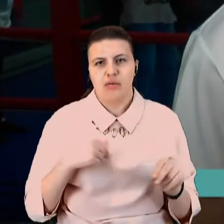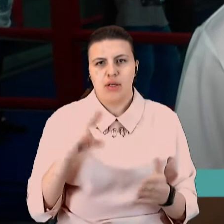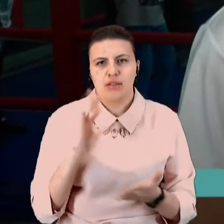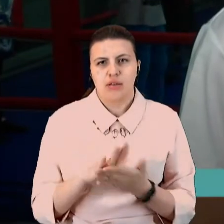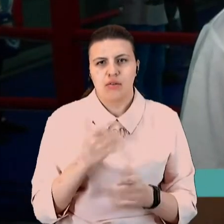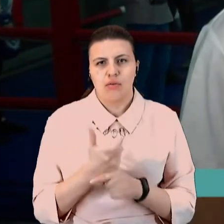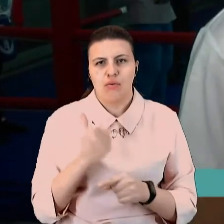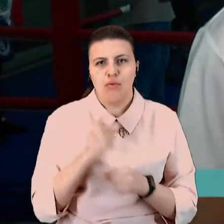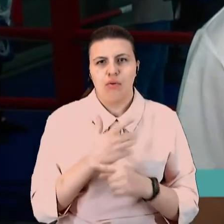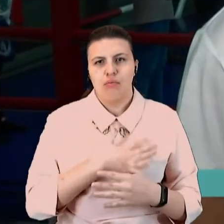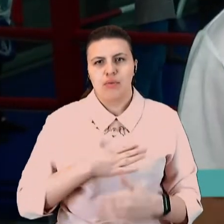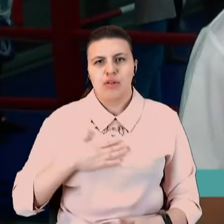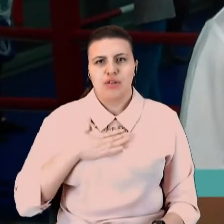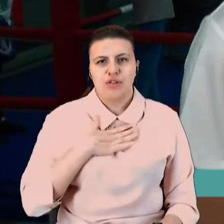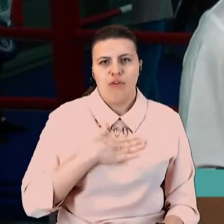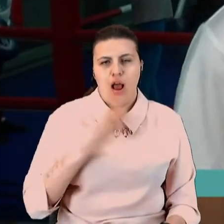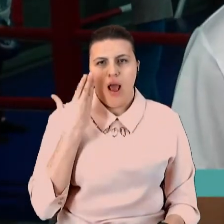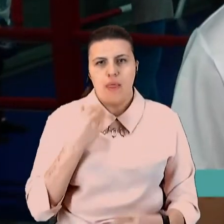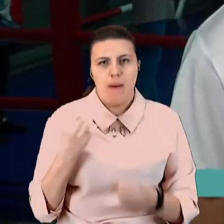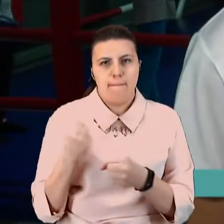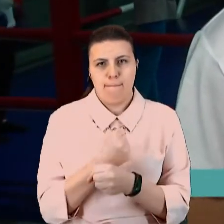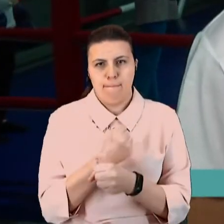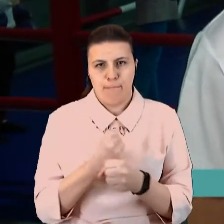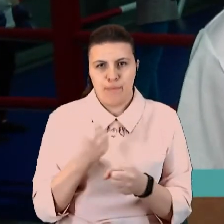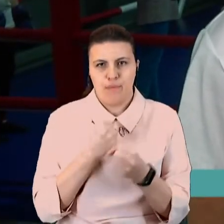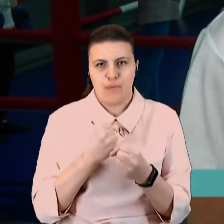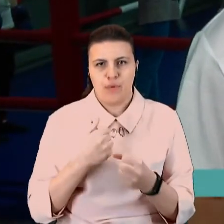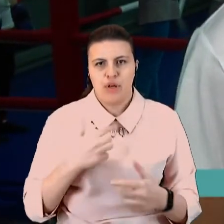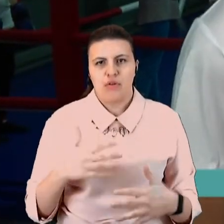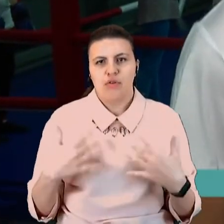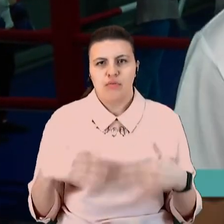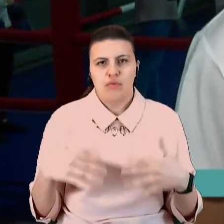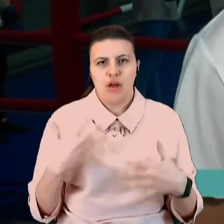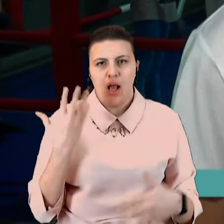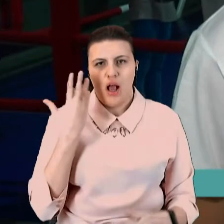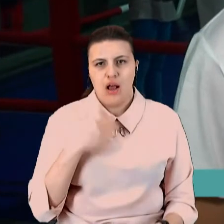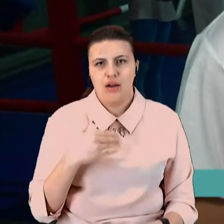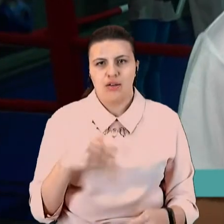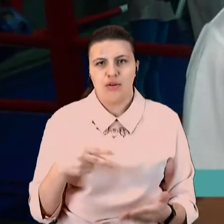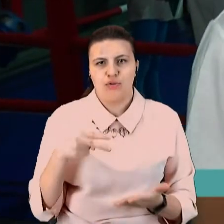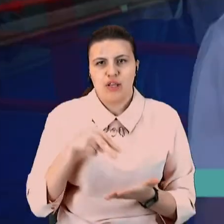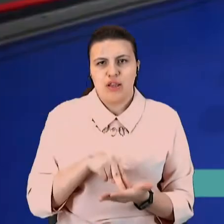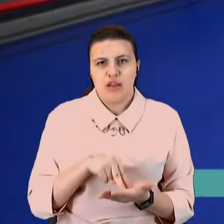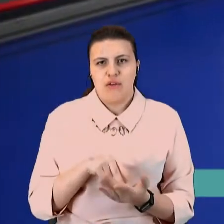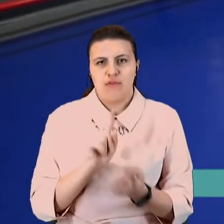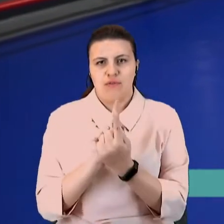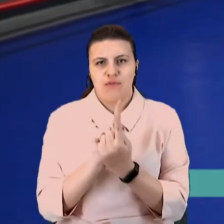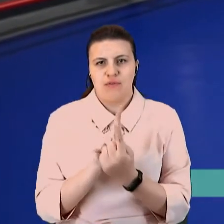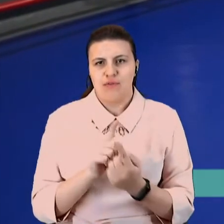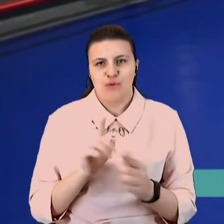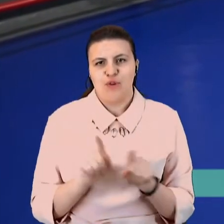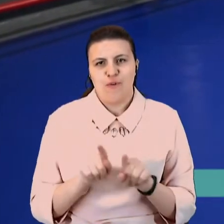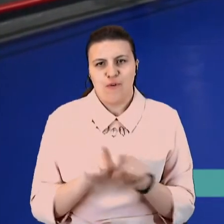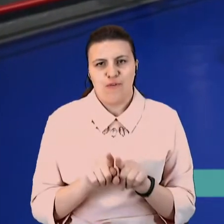переживаю, прям, прям, не знаю, я все виколачиваю, а потім вже, коли в угол становлюсь, вже все одно, там, ілі ті, ілі ти. Даша займається